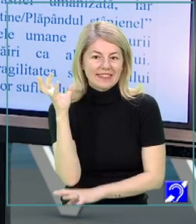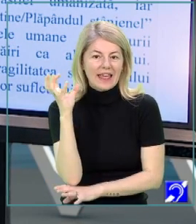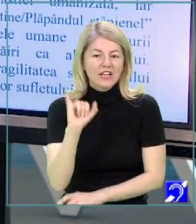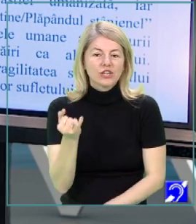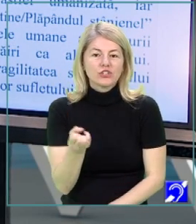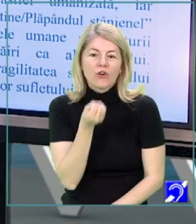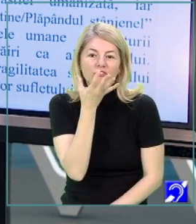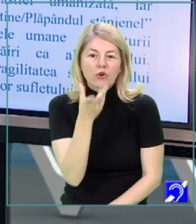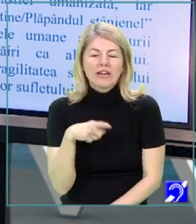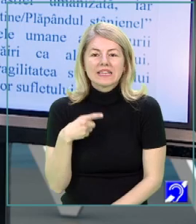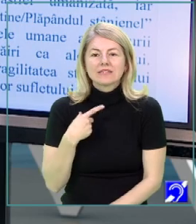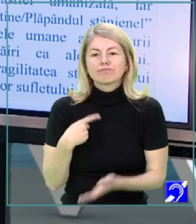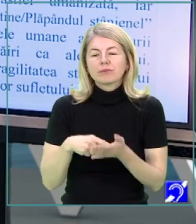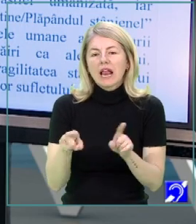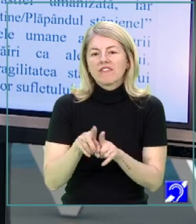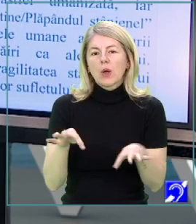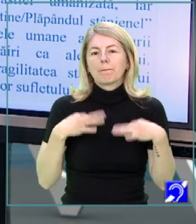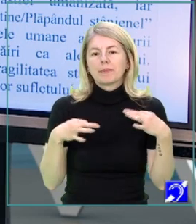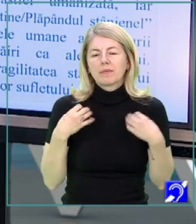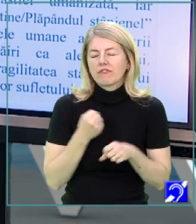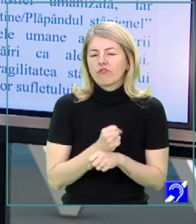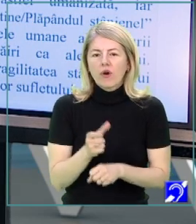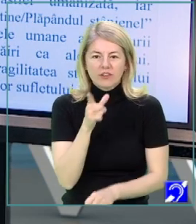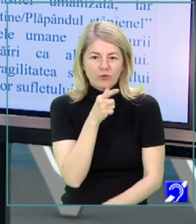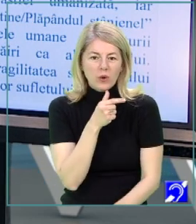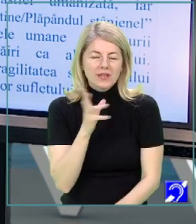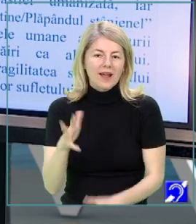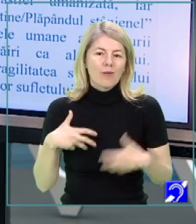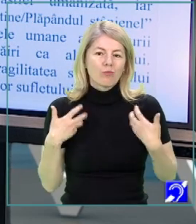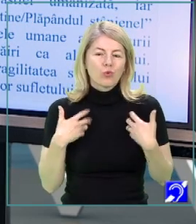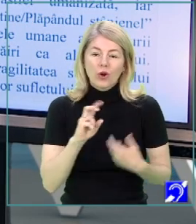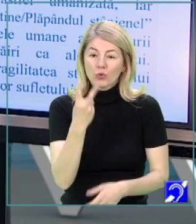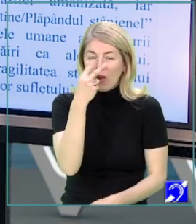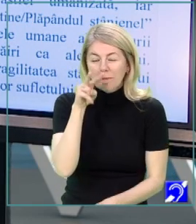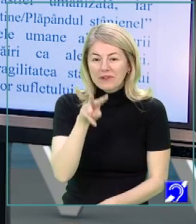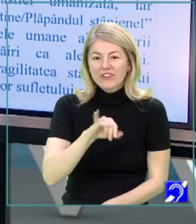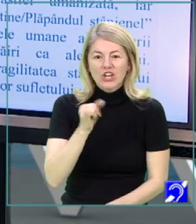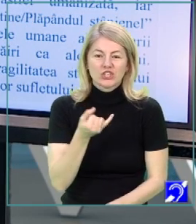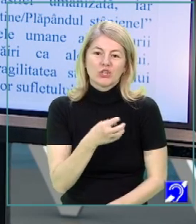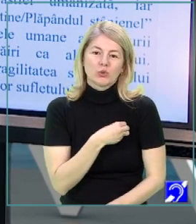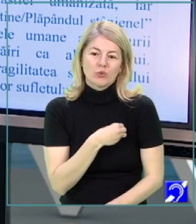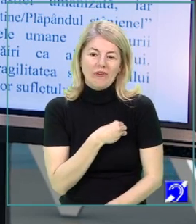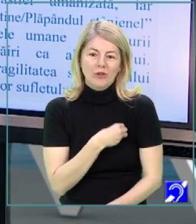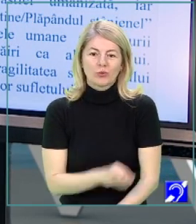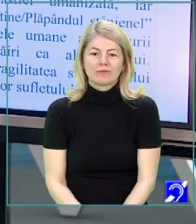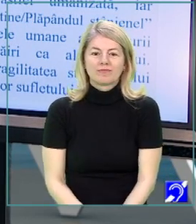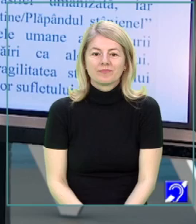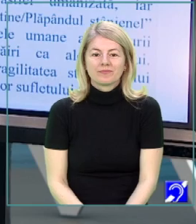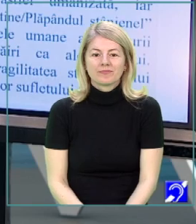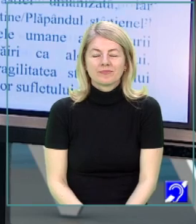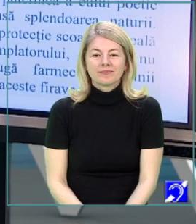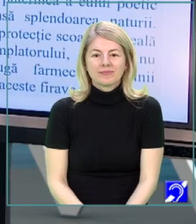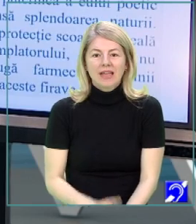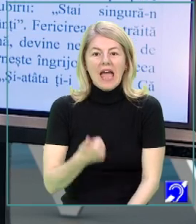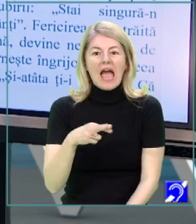sunt simbolul unei primăveri încântătoare, care bucură nu doar privirea, ci și sufletul. Iar